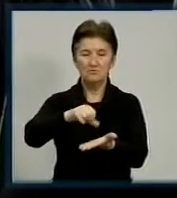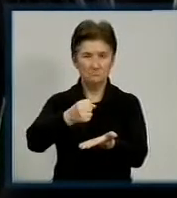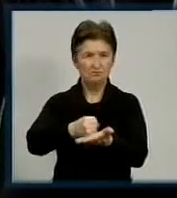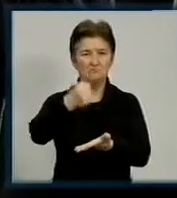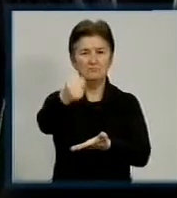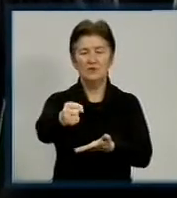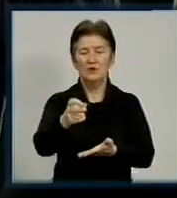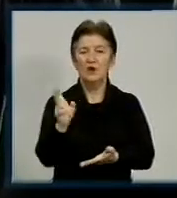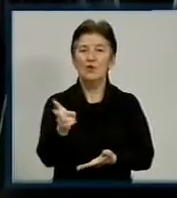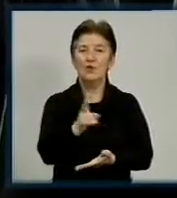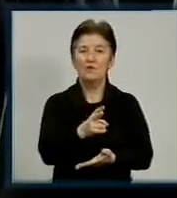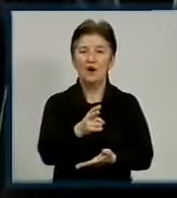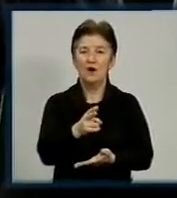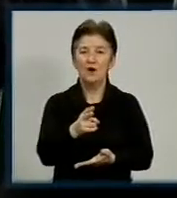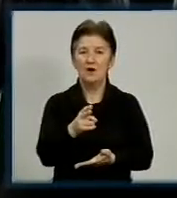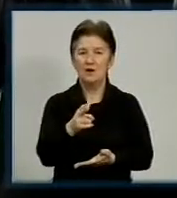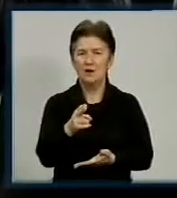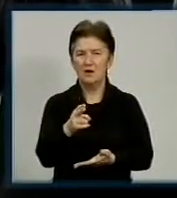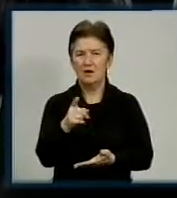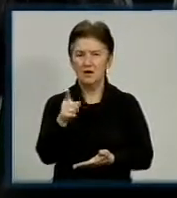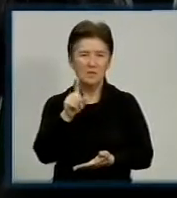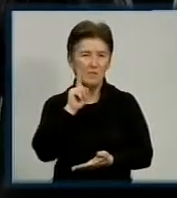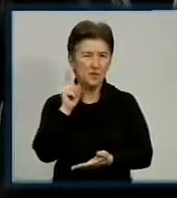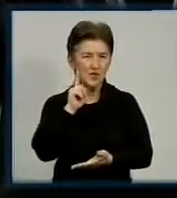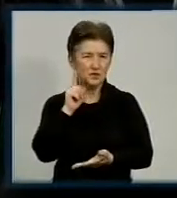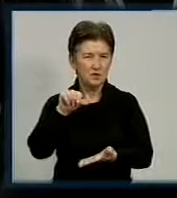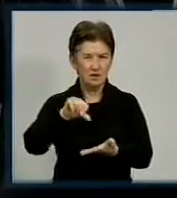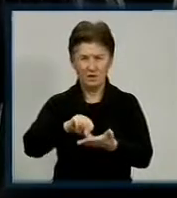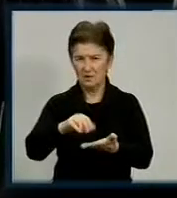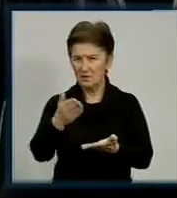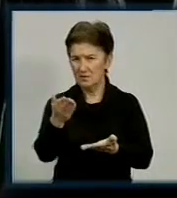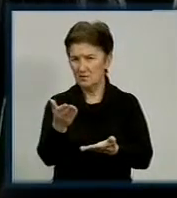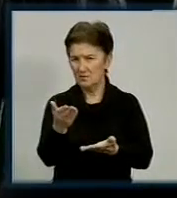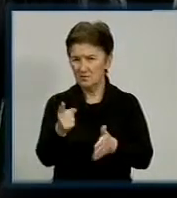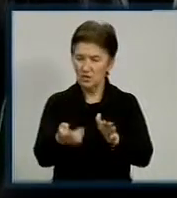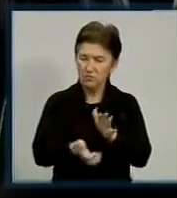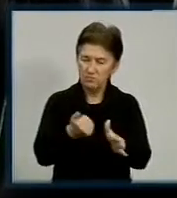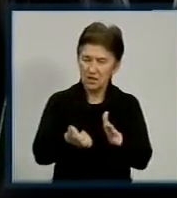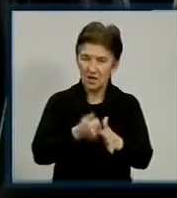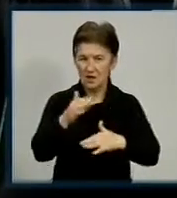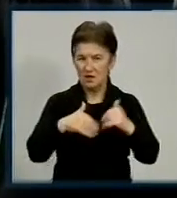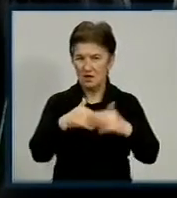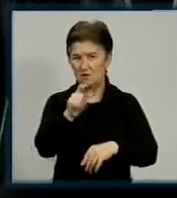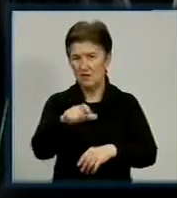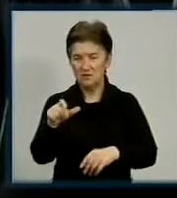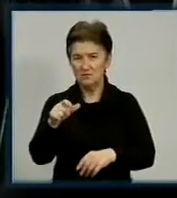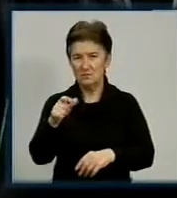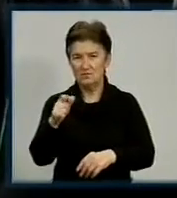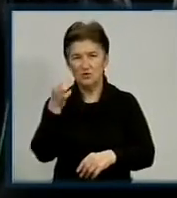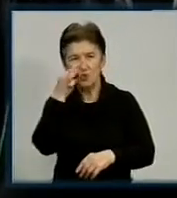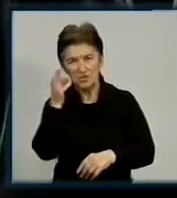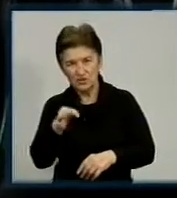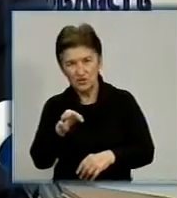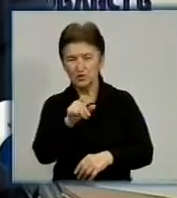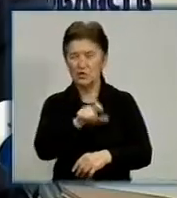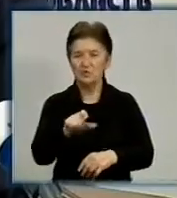власне голова РДА, це брак кадрів, це дуже досвідчена людина, чи що